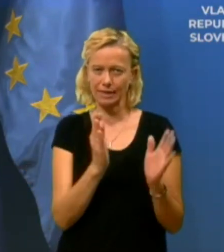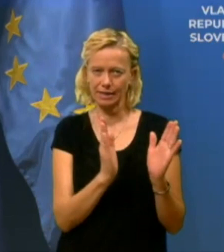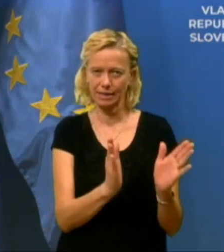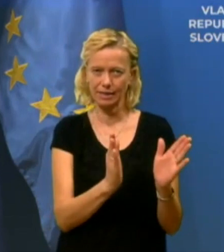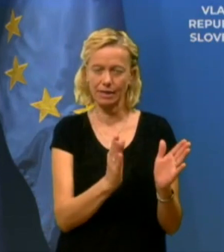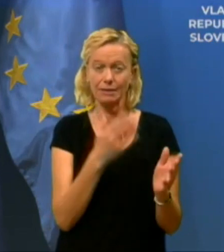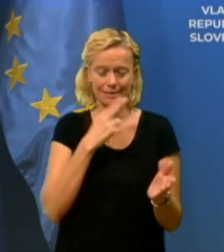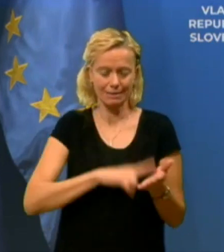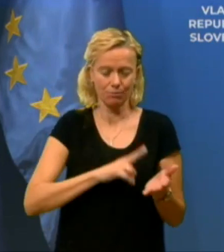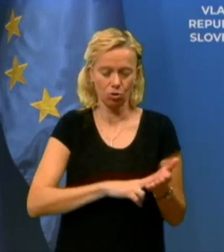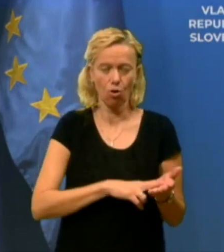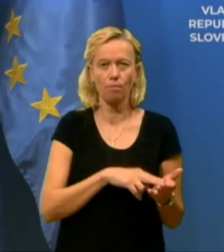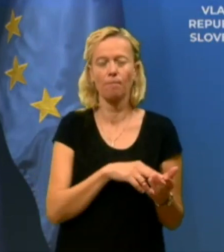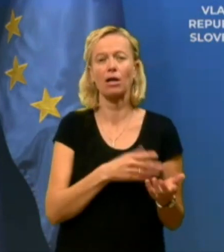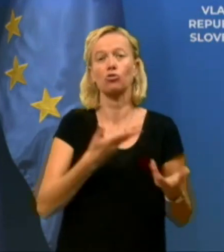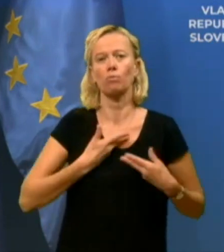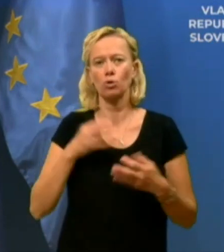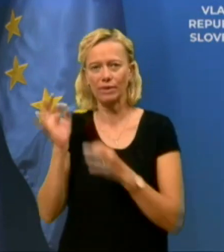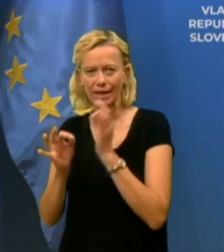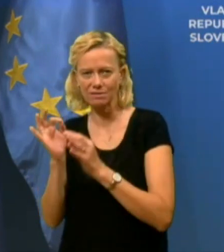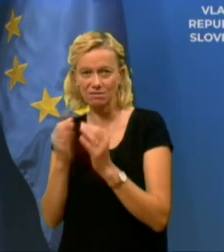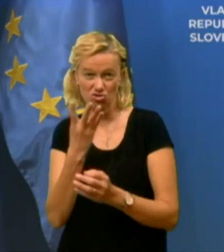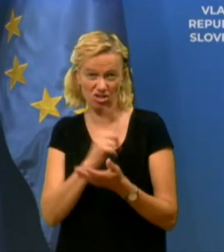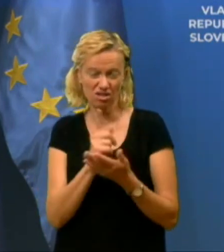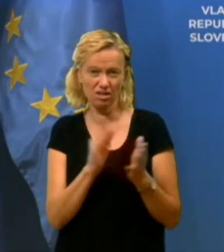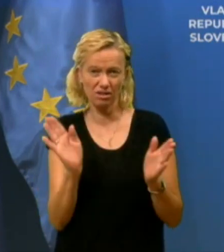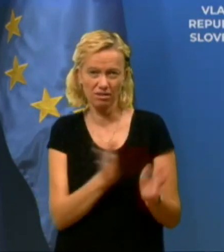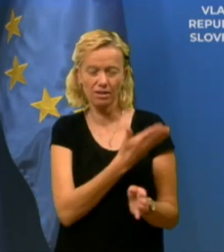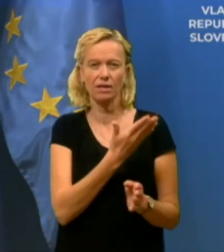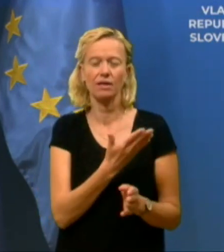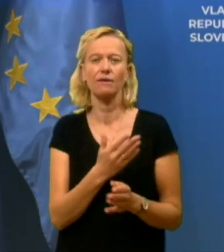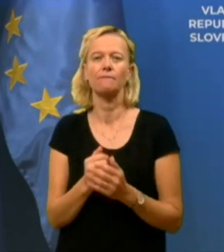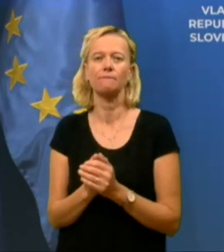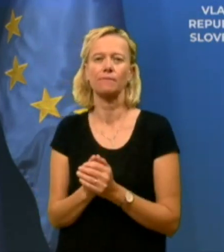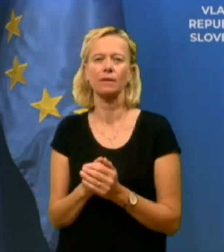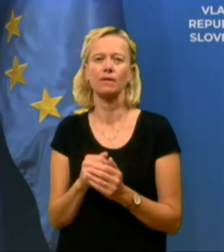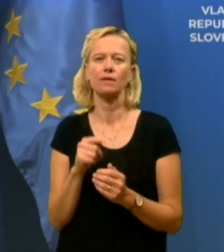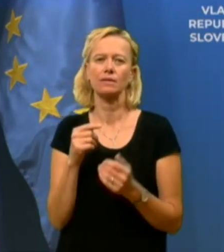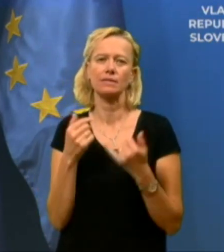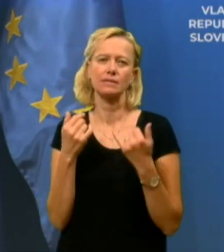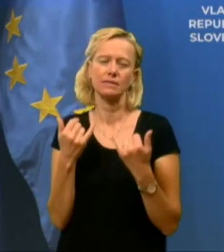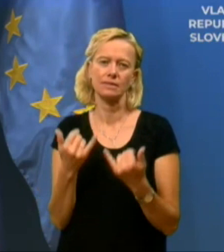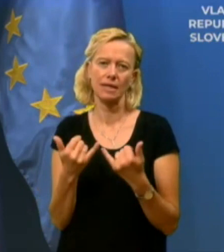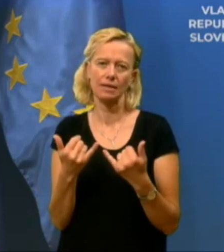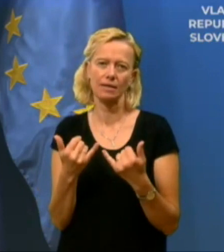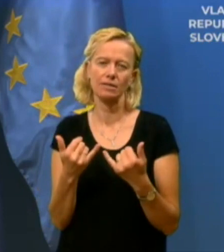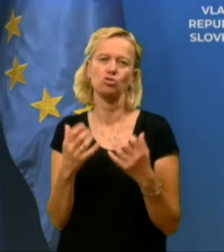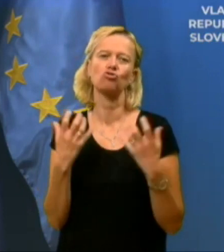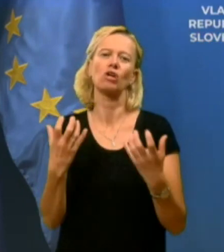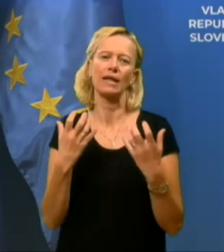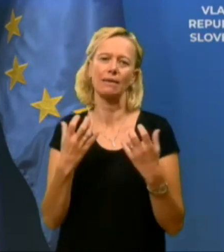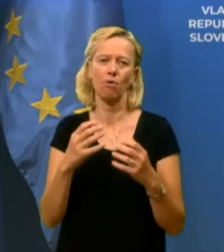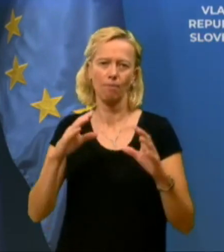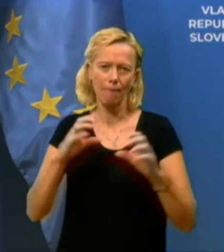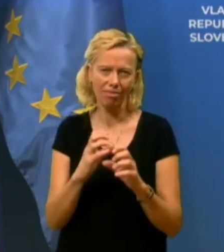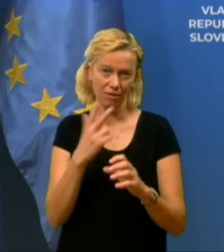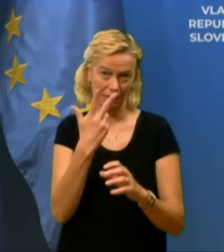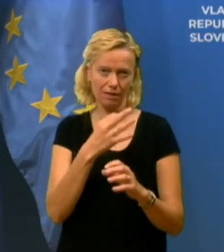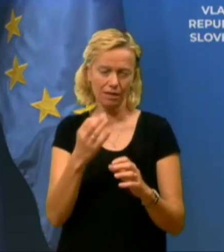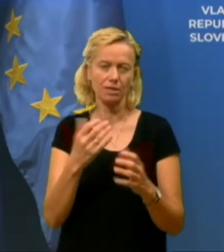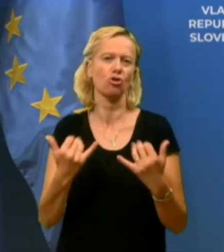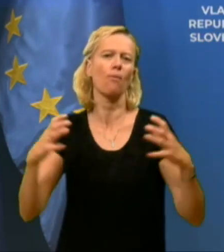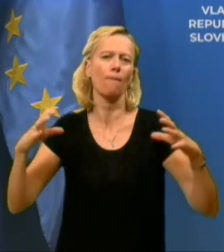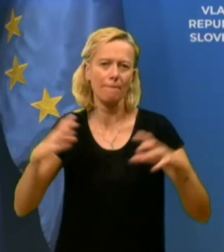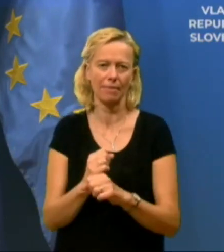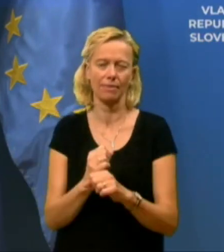simptome in si prišel do testa. To smo zmanjšali s časom na približno tri dni. Želimo narediti še manj. Študije kažejo, da če to